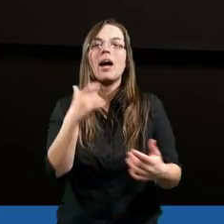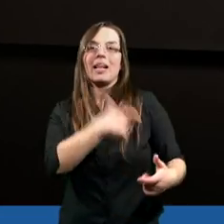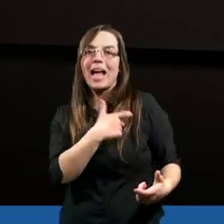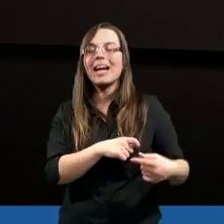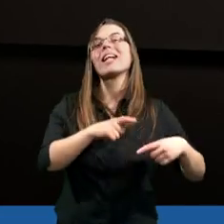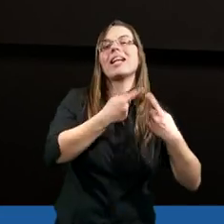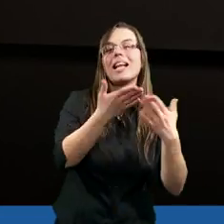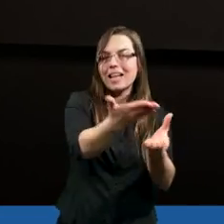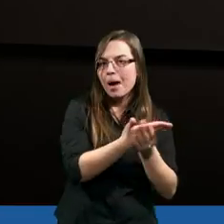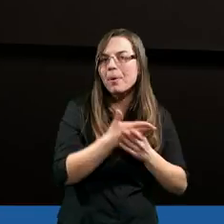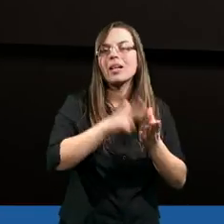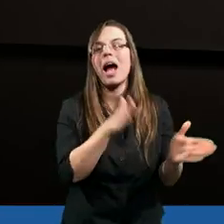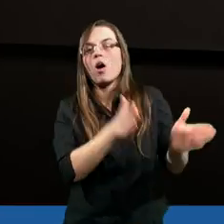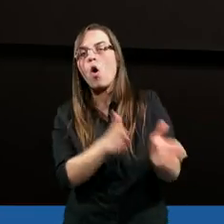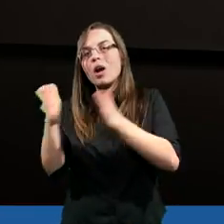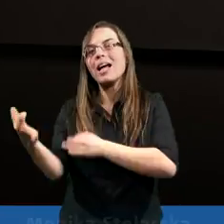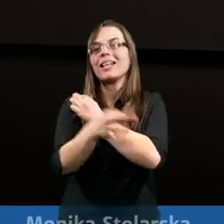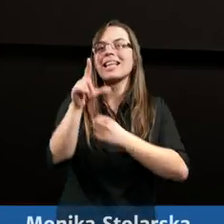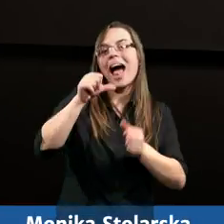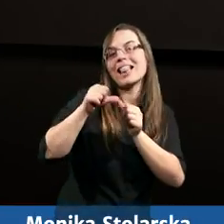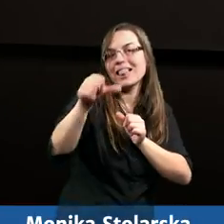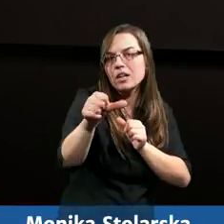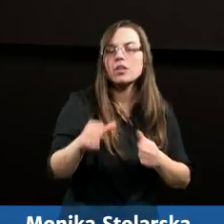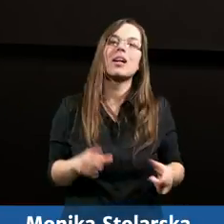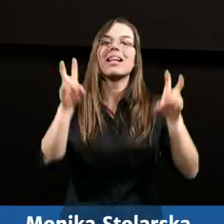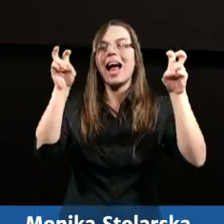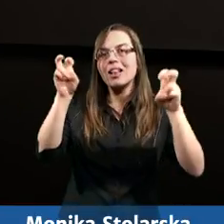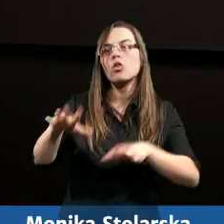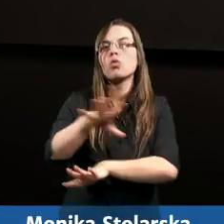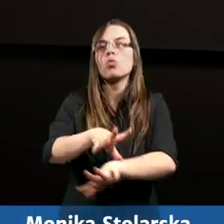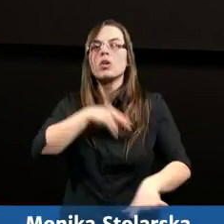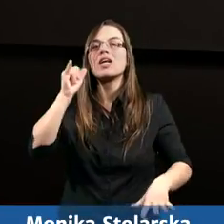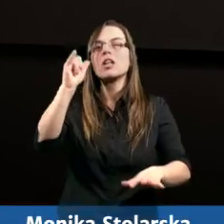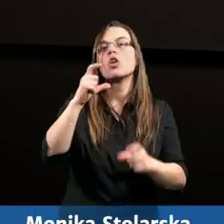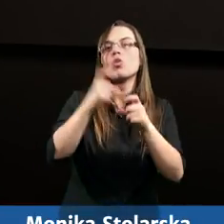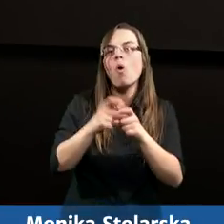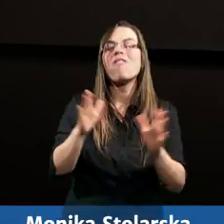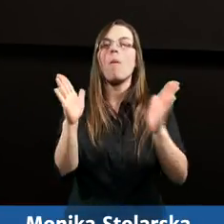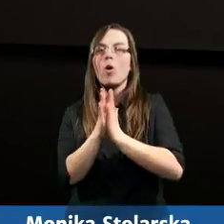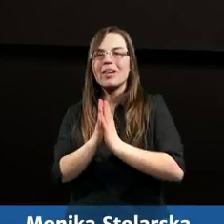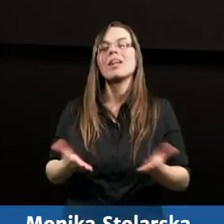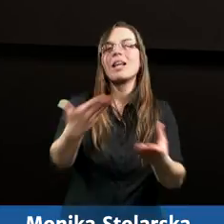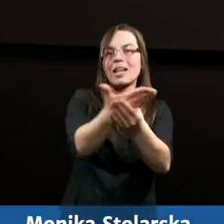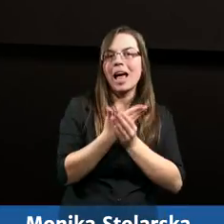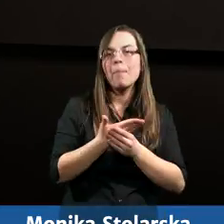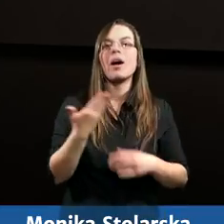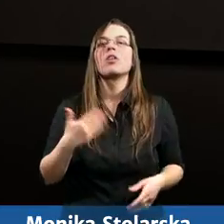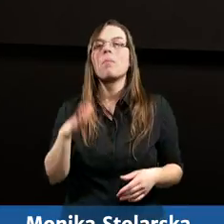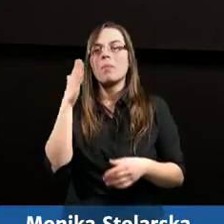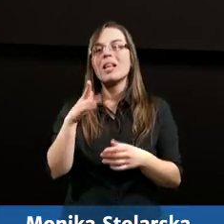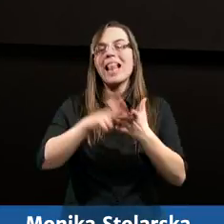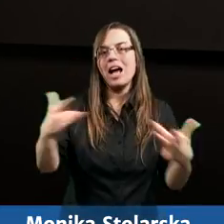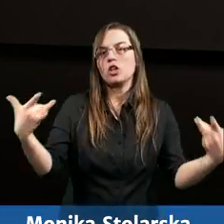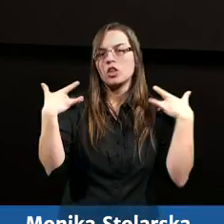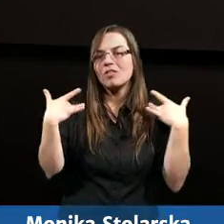Amen. Serdecznie zapraszam na kolejne studium za tydzień zatytułowane Duch Święty Słowo i Modlitwa. Zapraszam